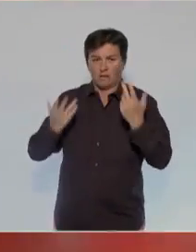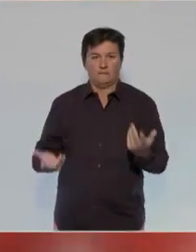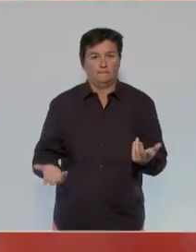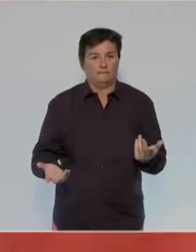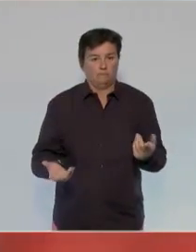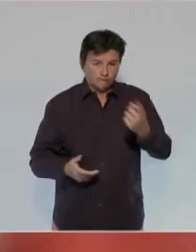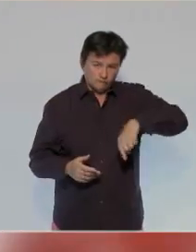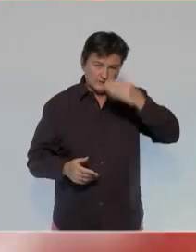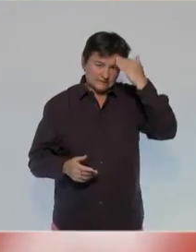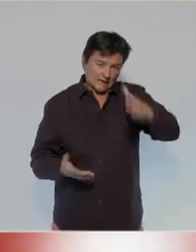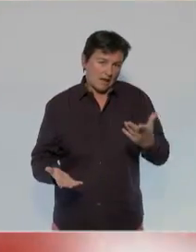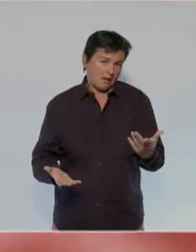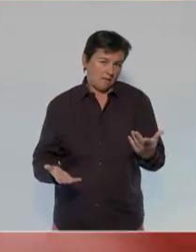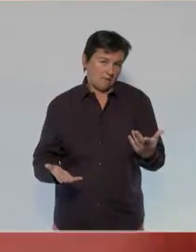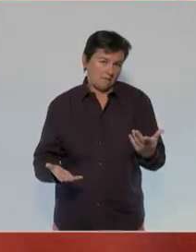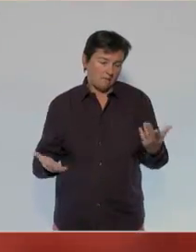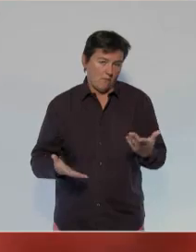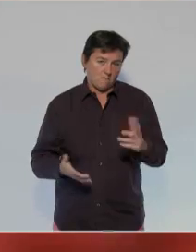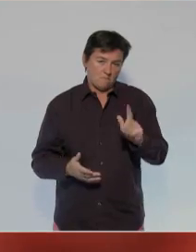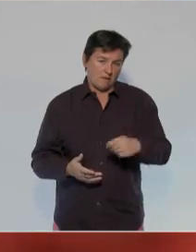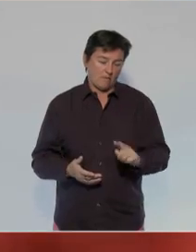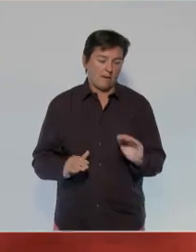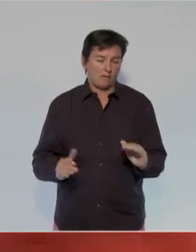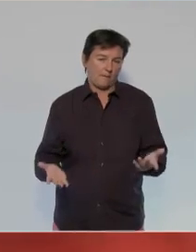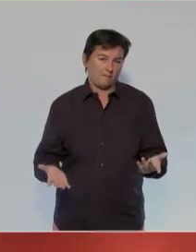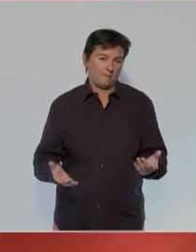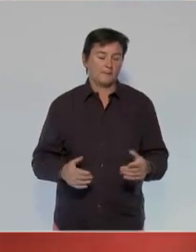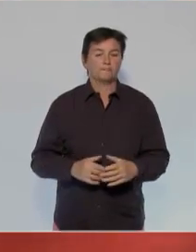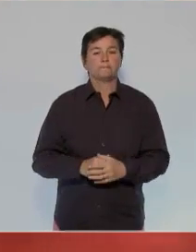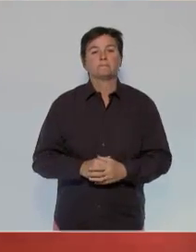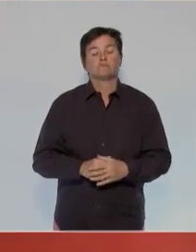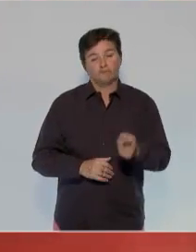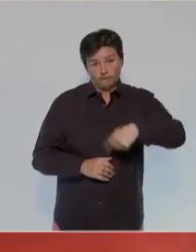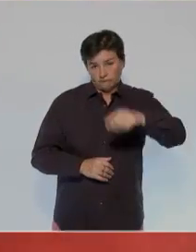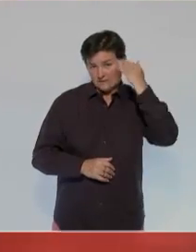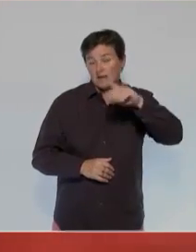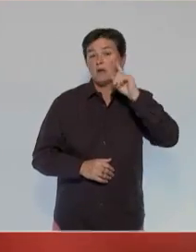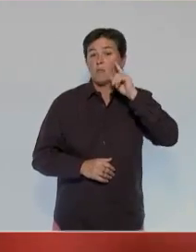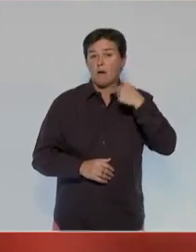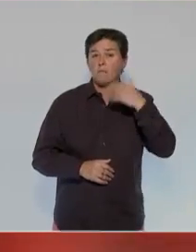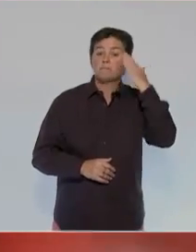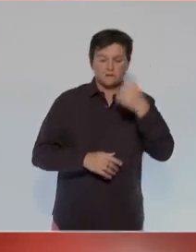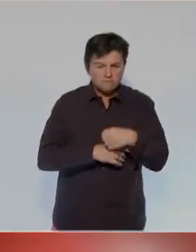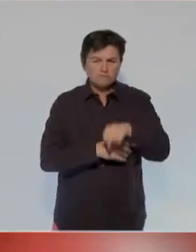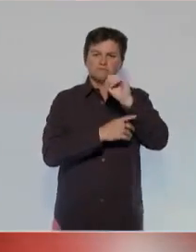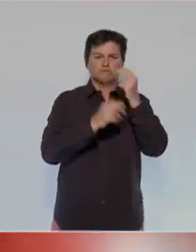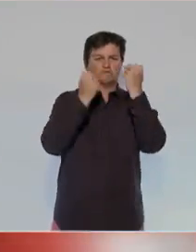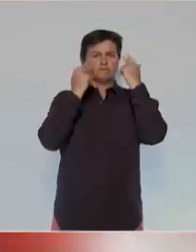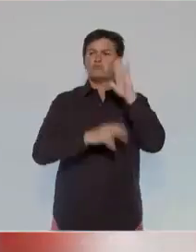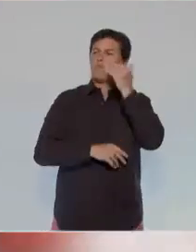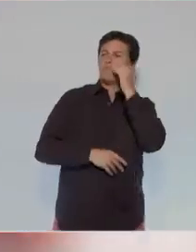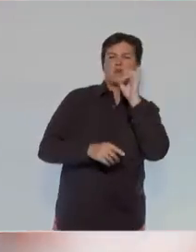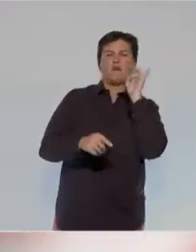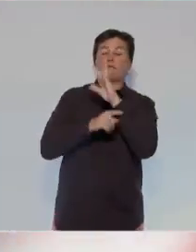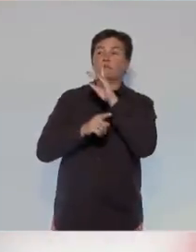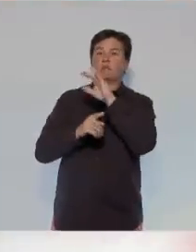baisse les yeux. Mais vous et moi, on le sait bien. Il y a quelque chose qui ne tourne pas rond. On le sait, parce que quand on relève la tête et qu'on refuse